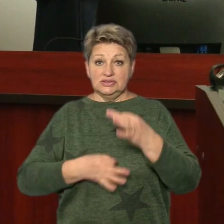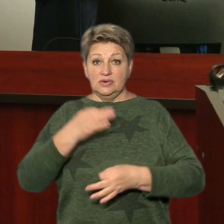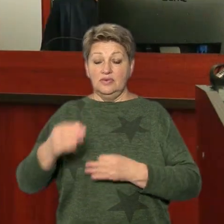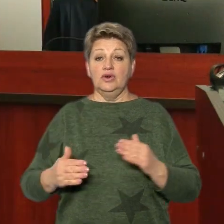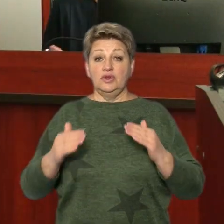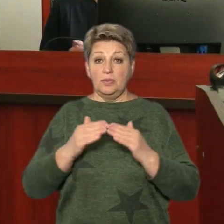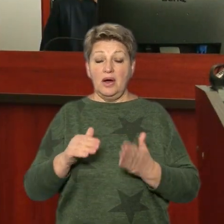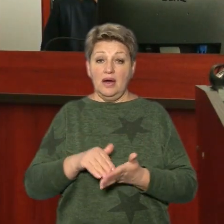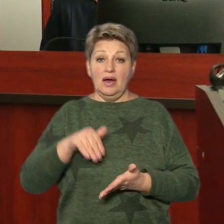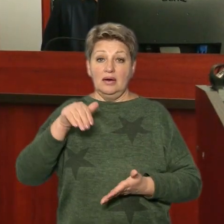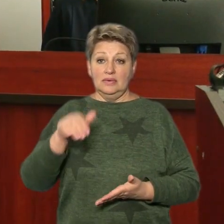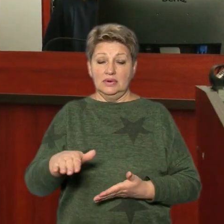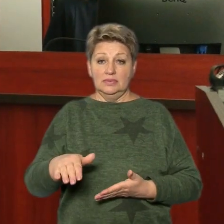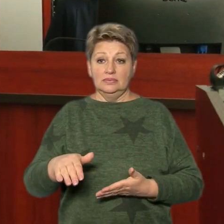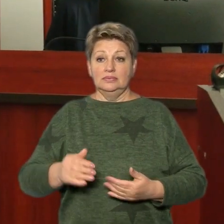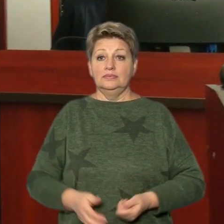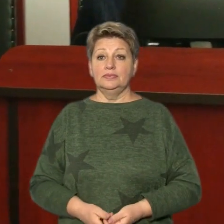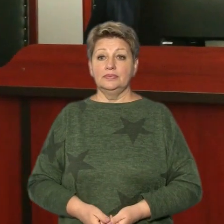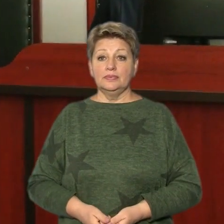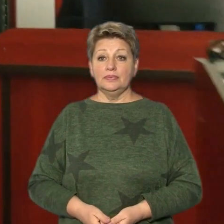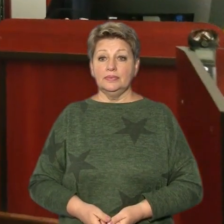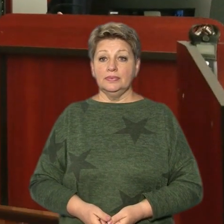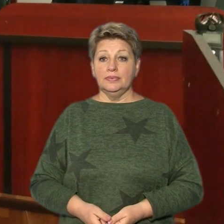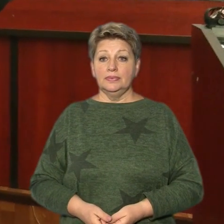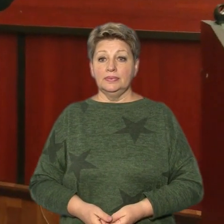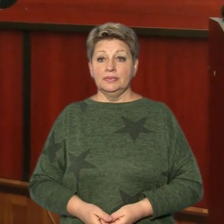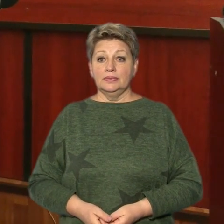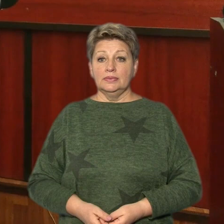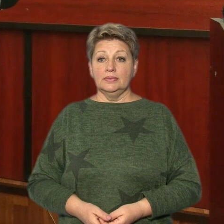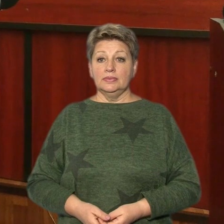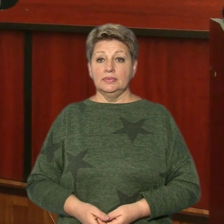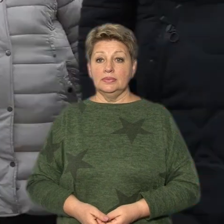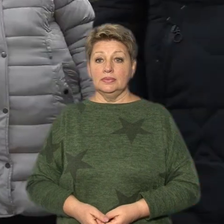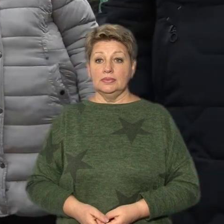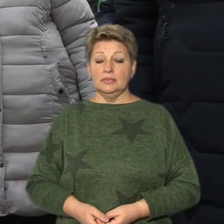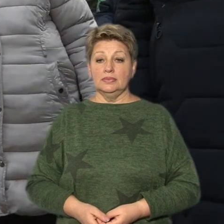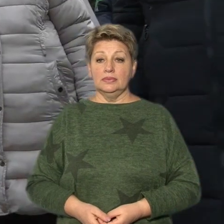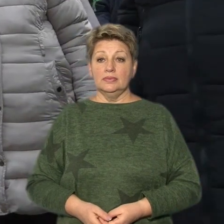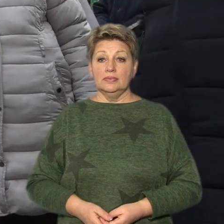варту відмовити. Денис Лагідович, Наталі, будь ласка, уважаю. Добре, з дотриманням домашнього решту.